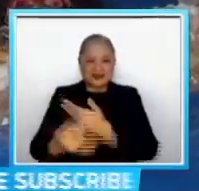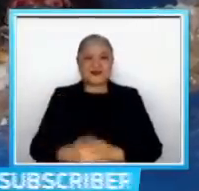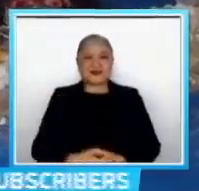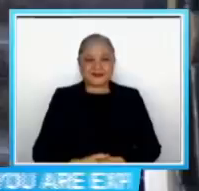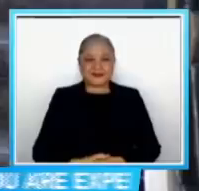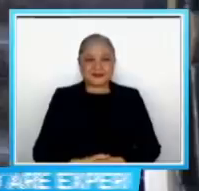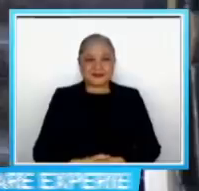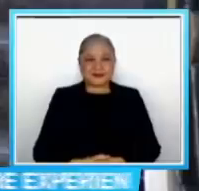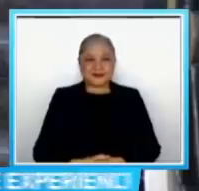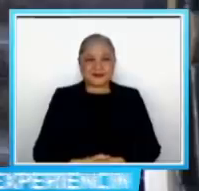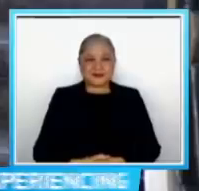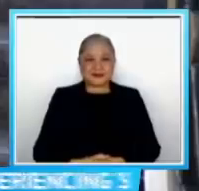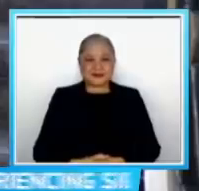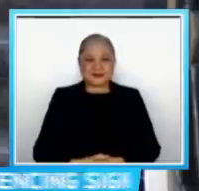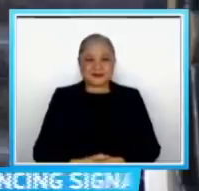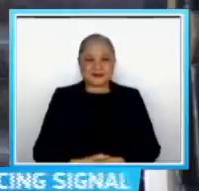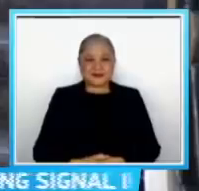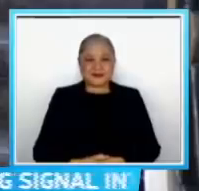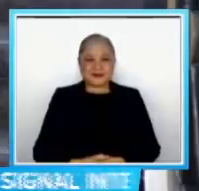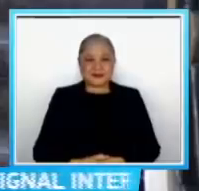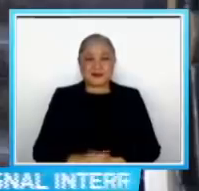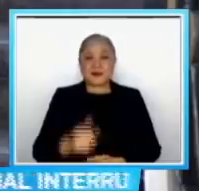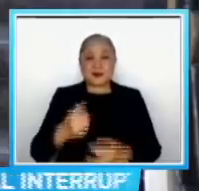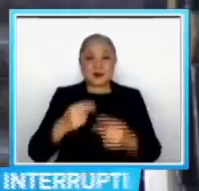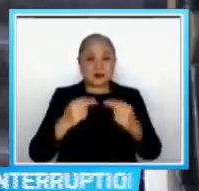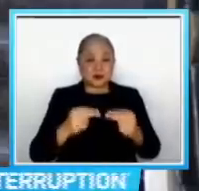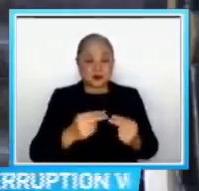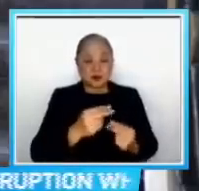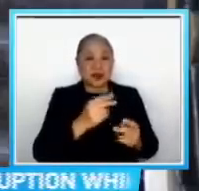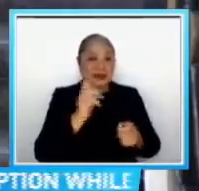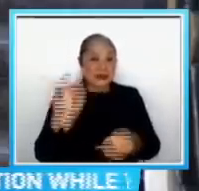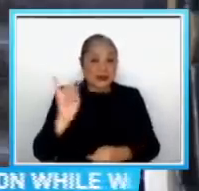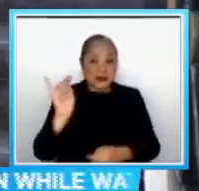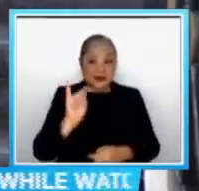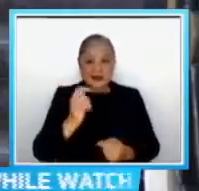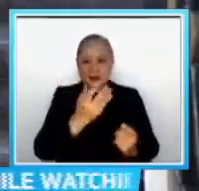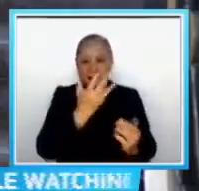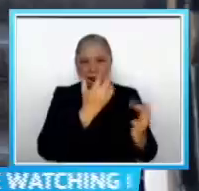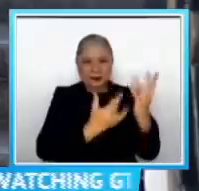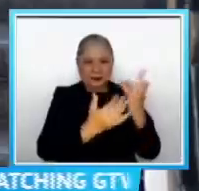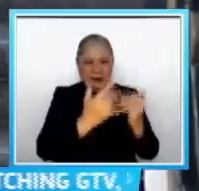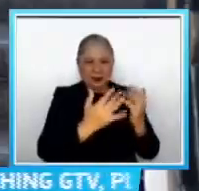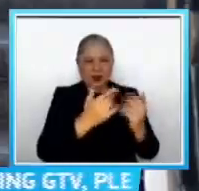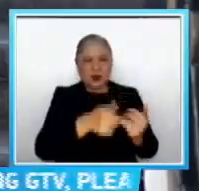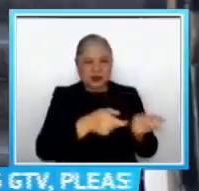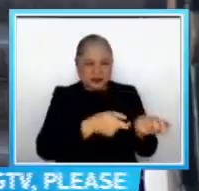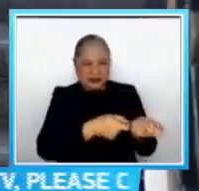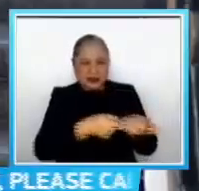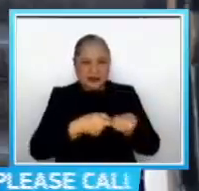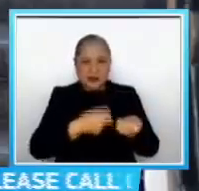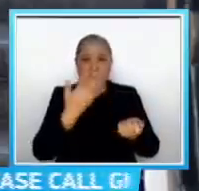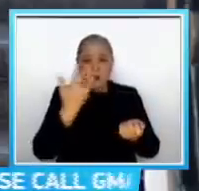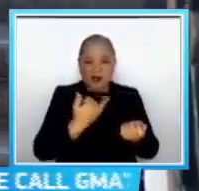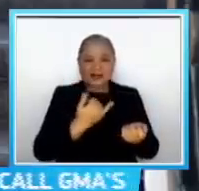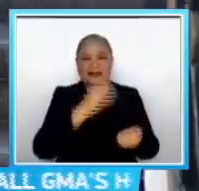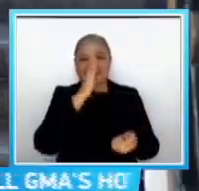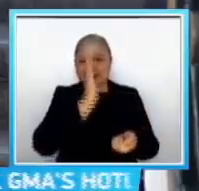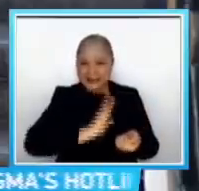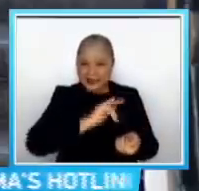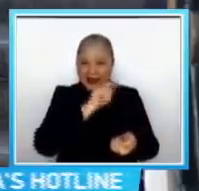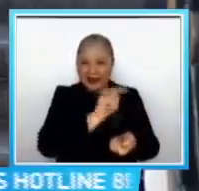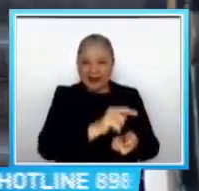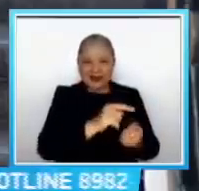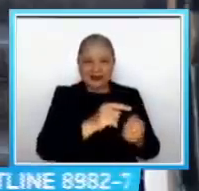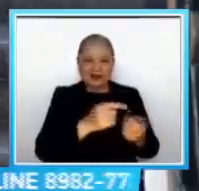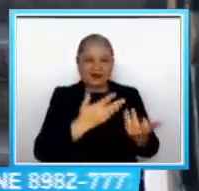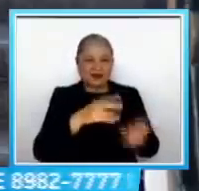GMA News Sa ibang balita, nasunog ang isang taxi sa Quezon City Habang hinihila ito matapos masiraan sa daan Ang lagay ng driver